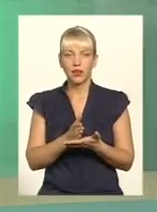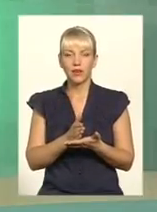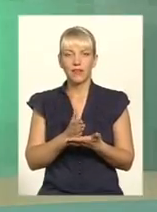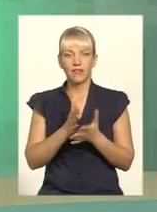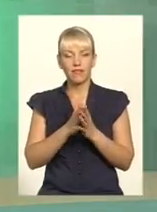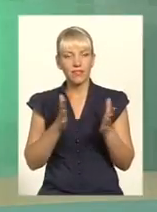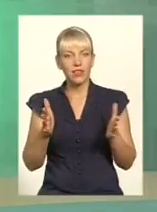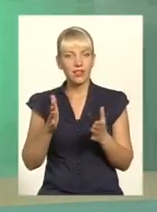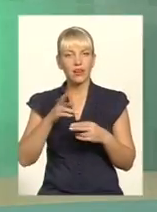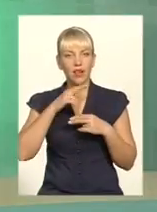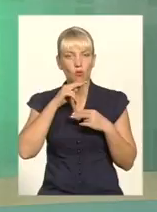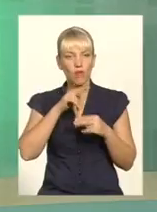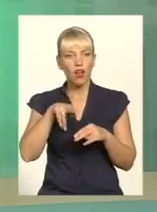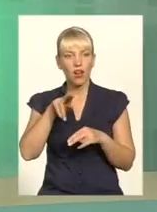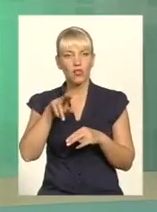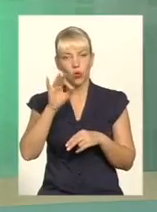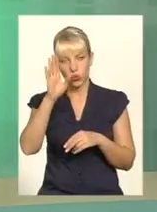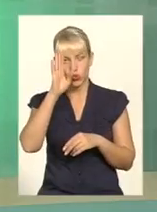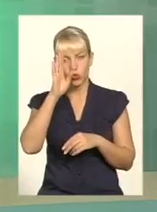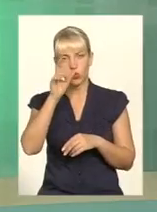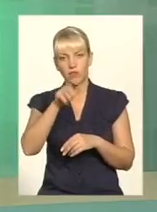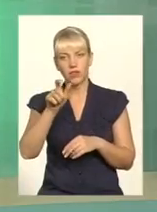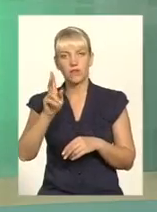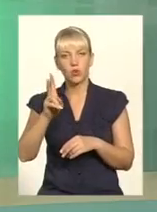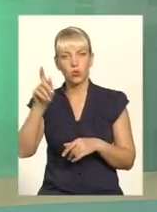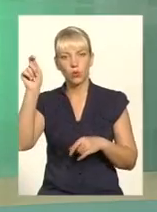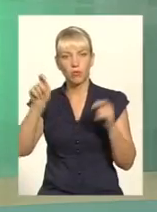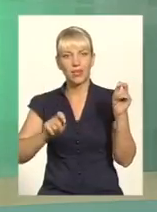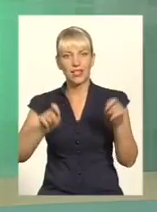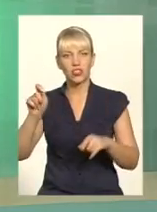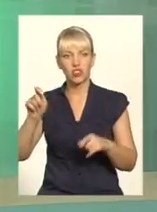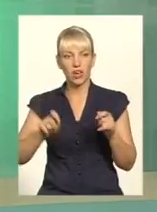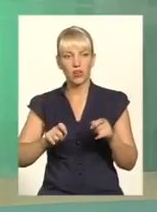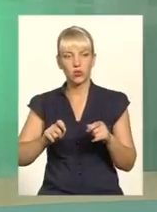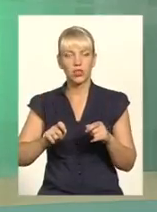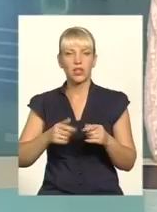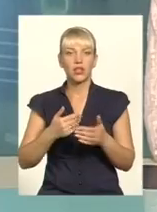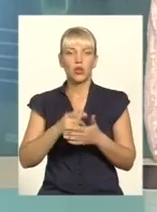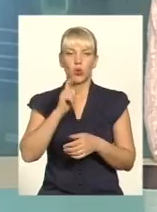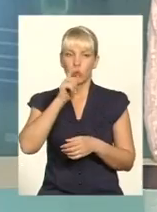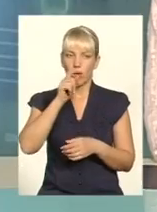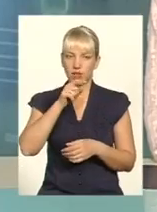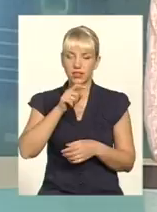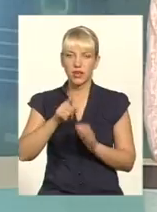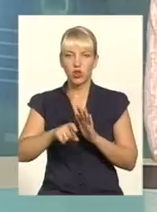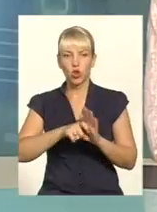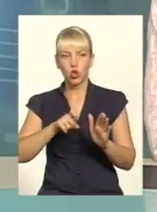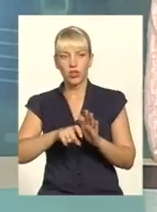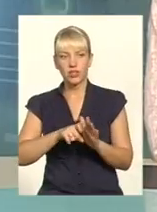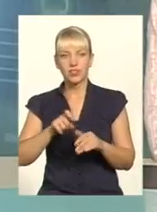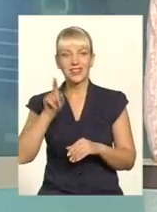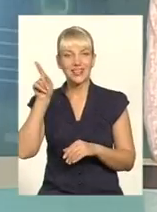увага, особливо до чоловіків, які приїжджають із Луганська, з Донецька, з тих